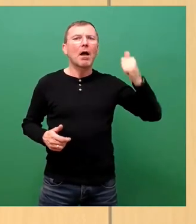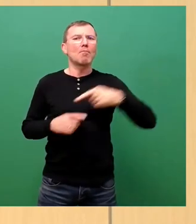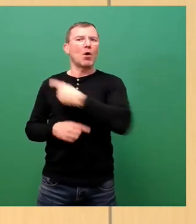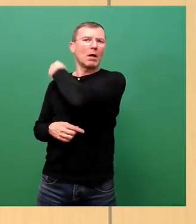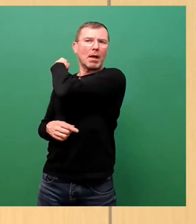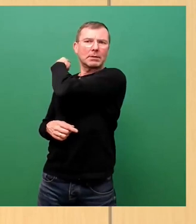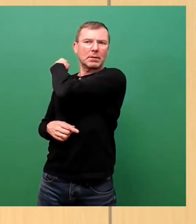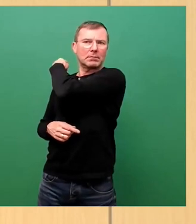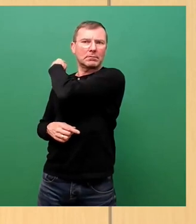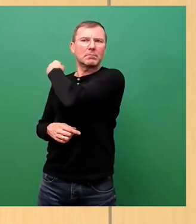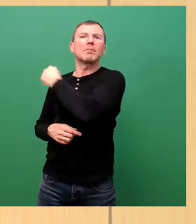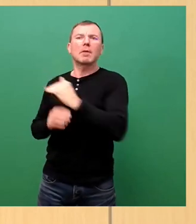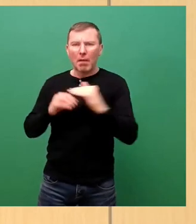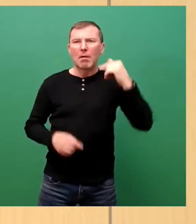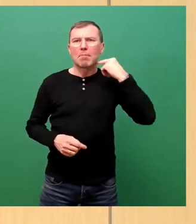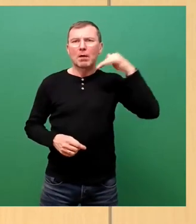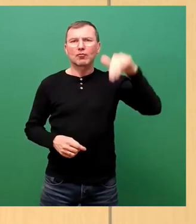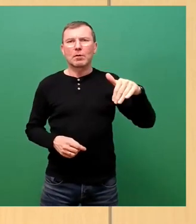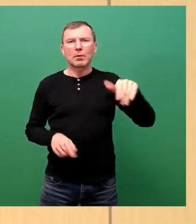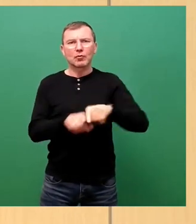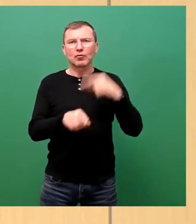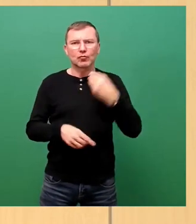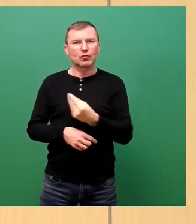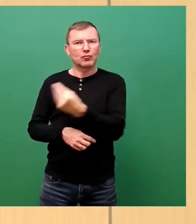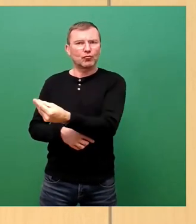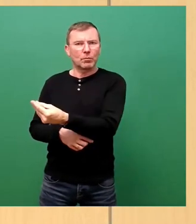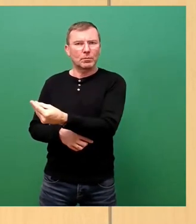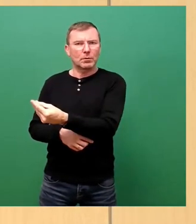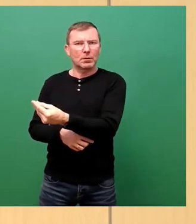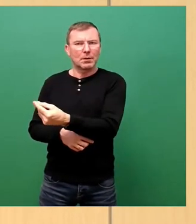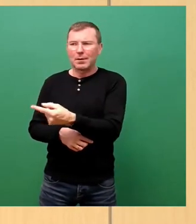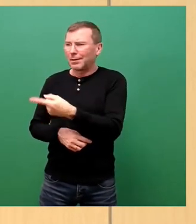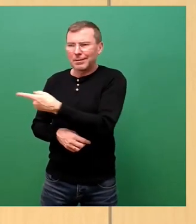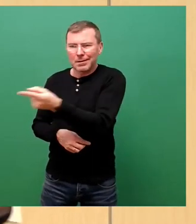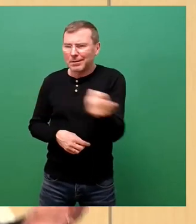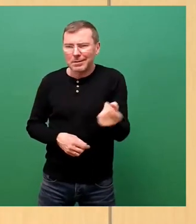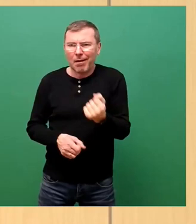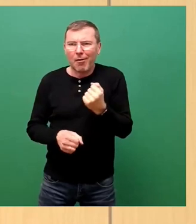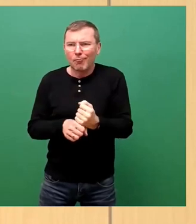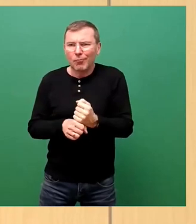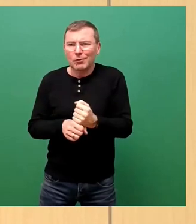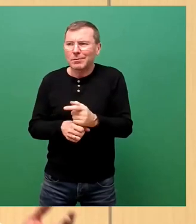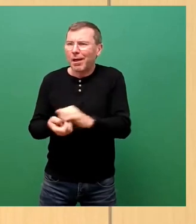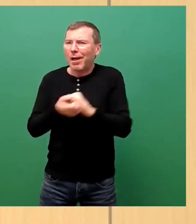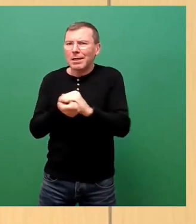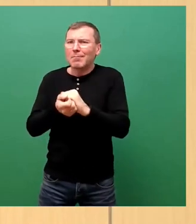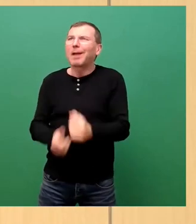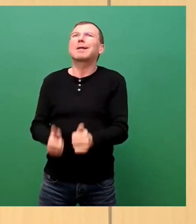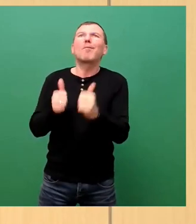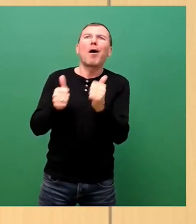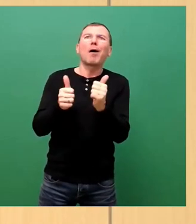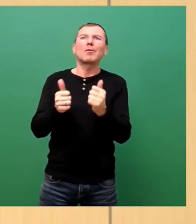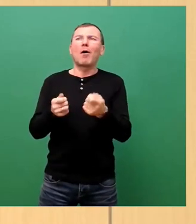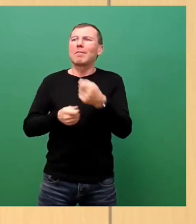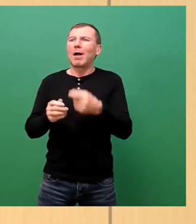eine Mehrheit, wenn er denn zustimmt. Das heißt, sie müssen heute gar nicht ihrem gemeinsamen tollen Verhandlungserfolg